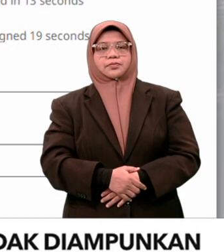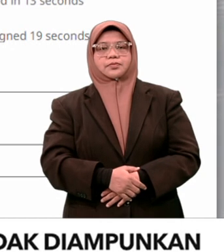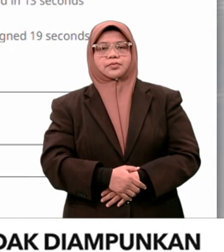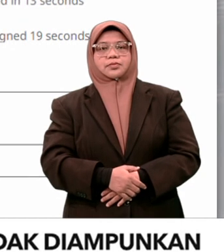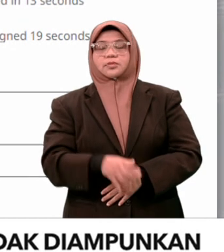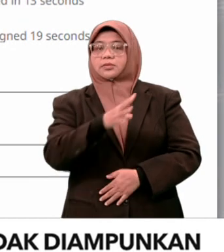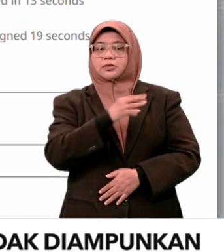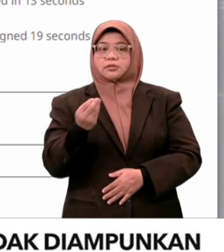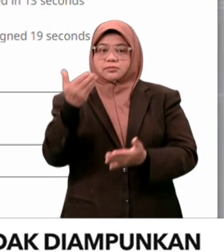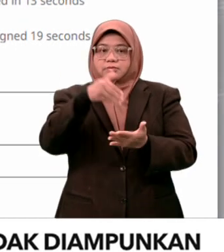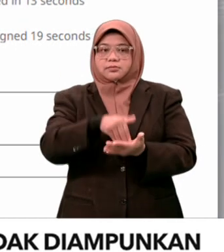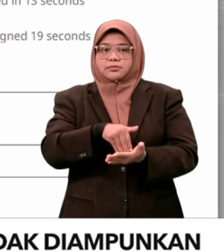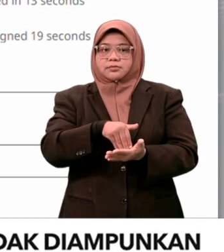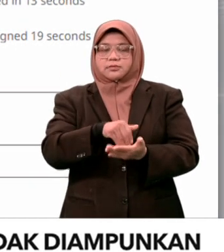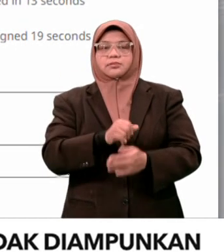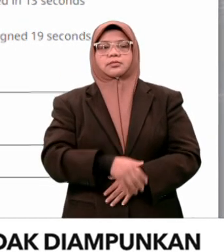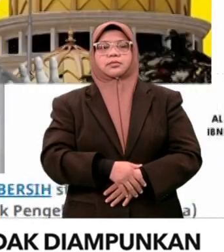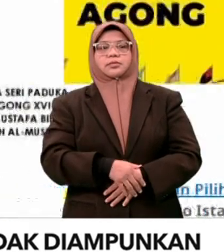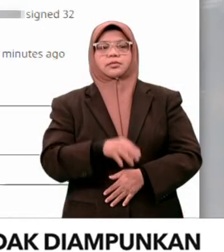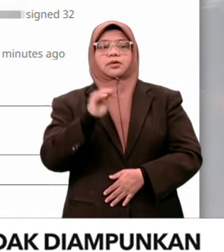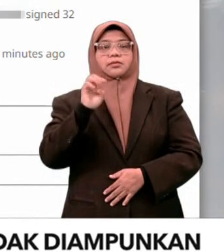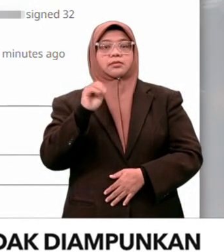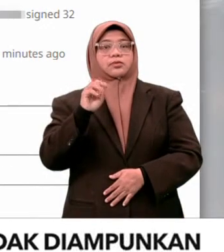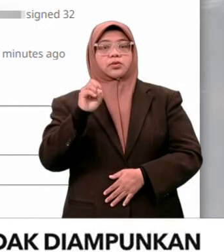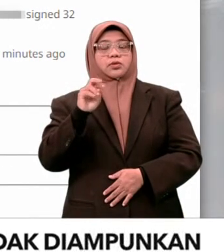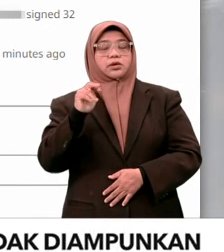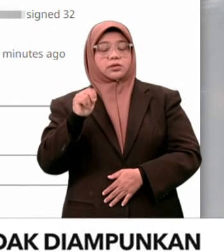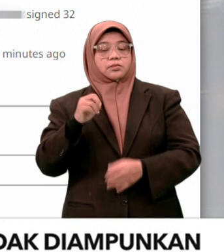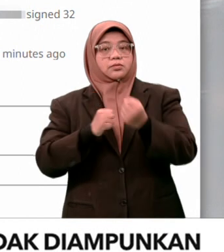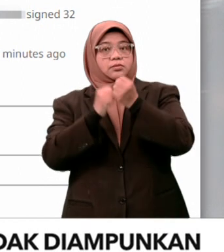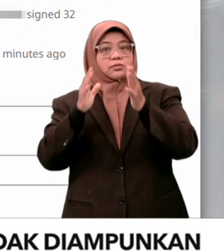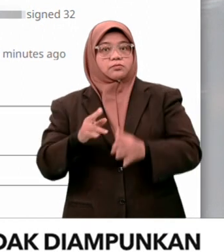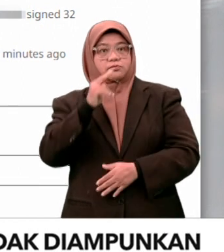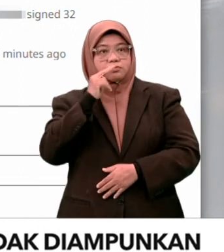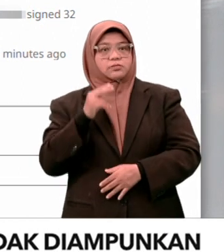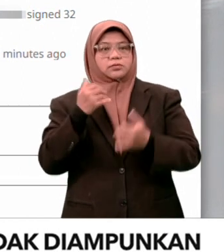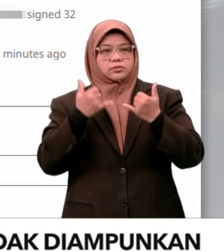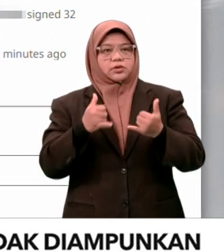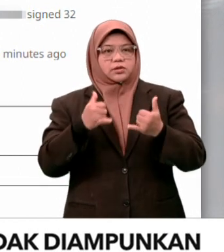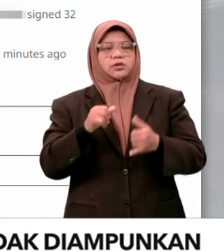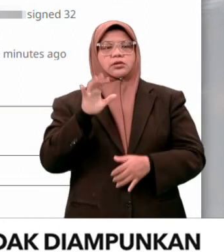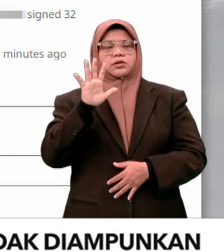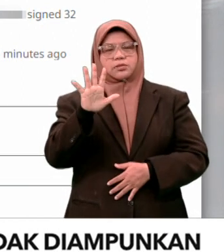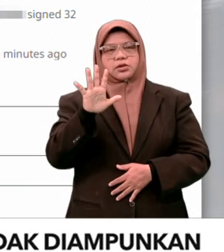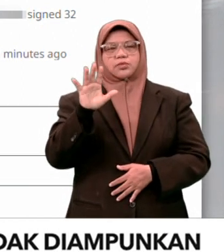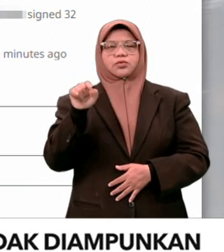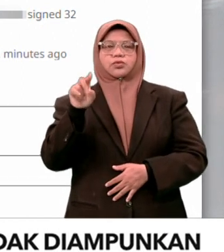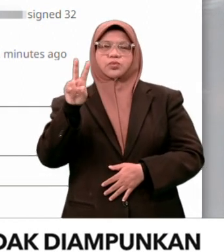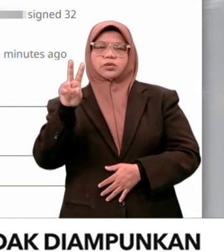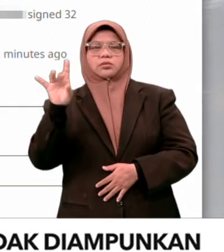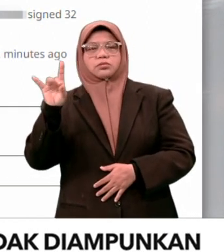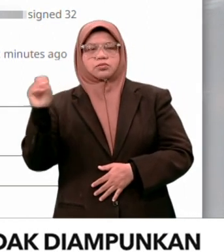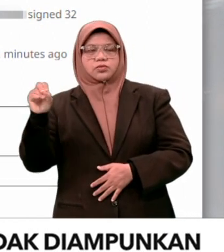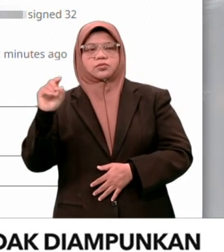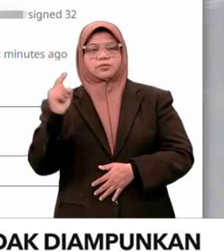Sementara itu satu lagi referendum yang dilancarkan oleh penyokong Najib pula sehingga kini mendapat 5,280